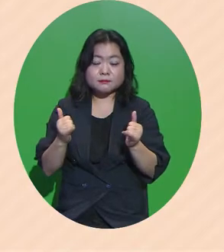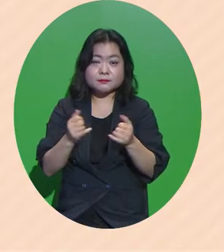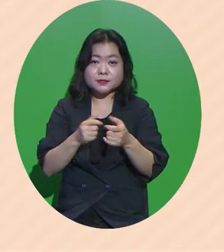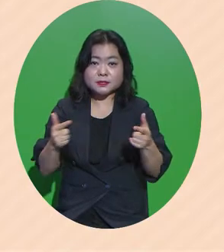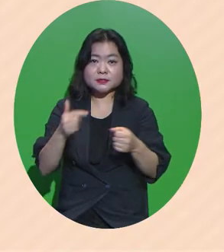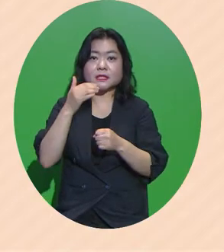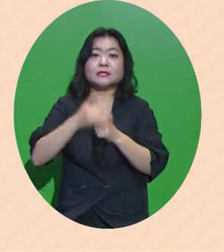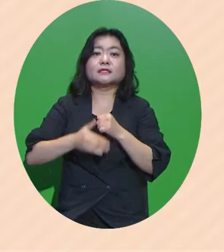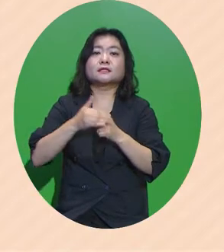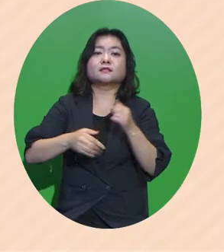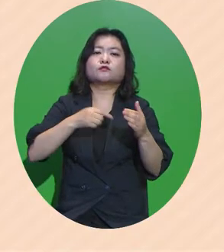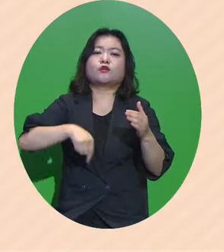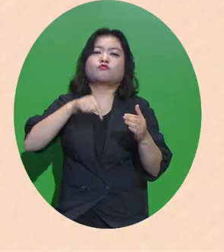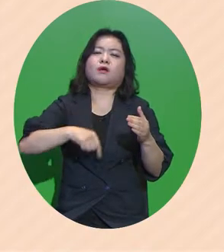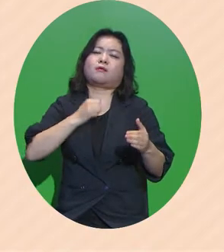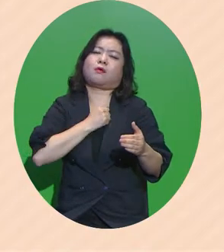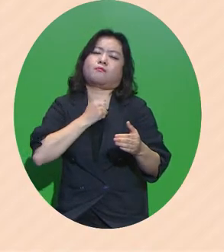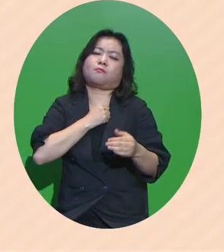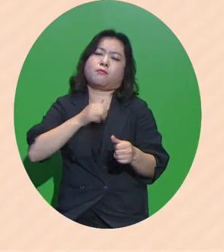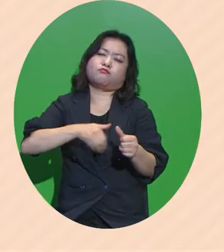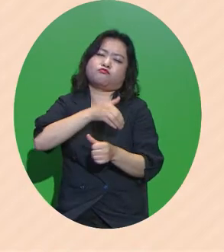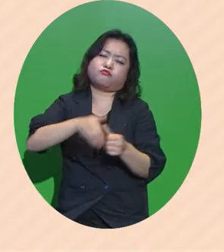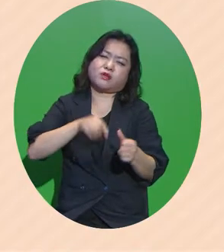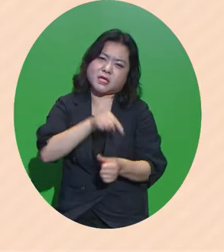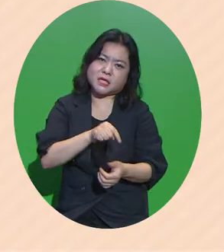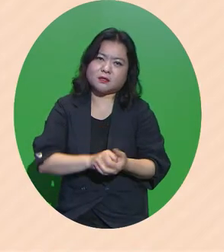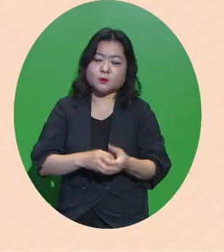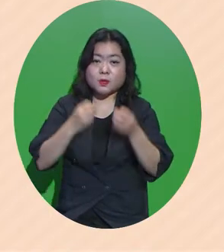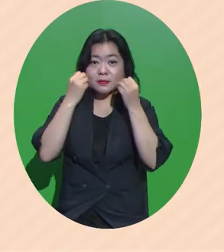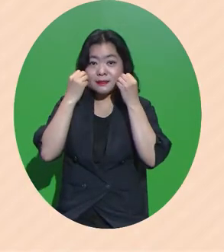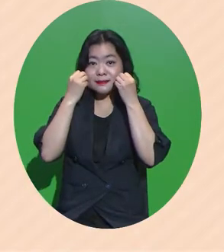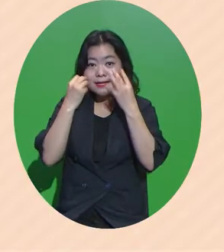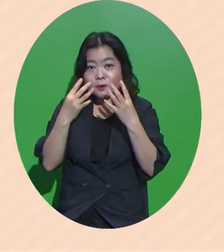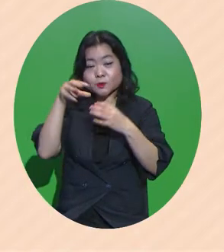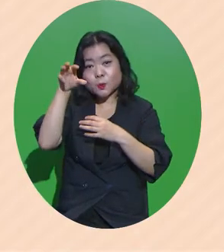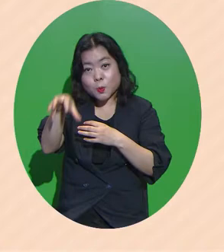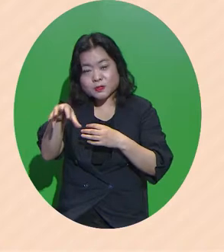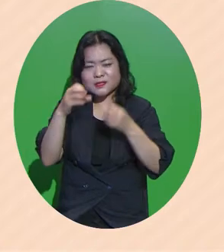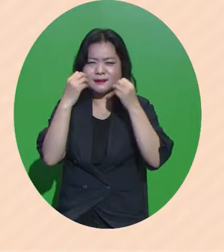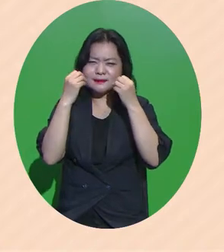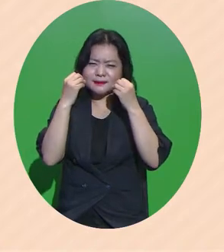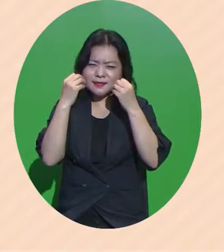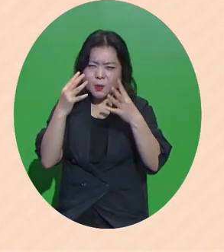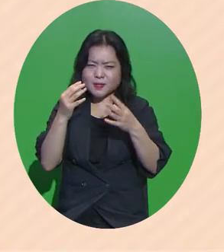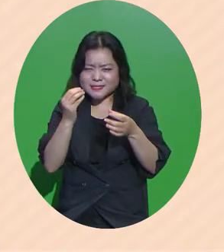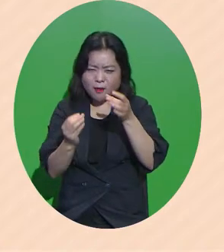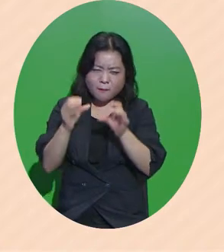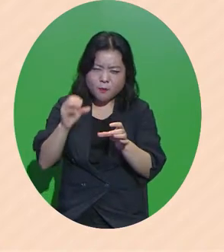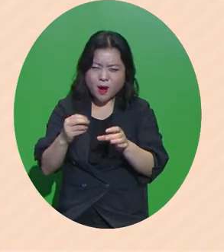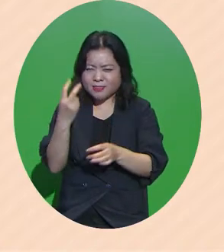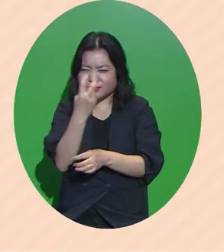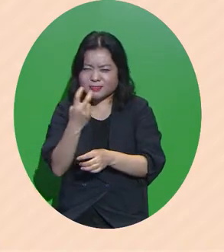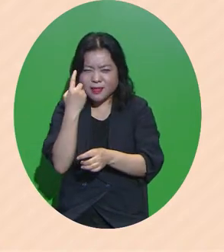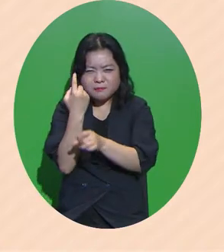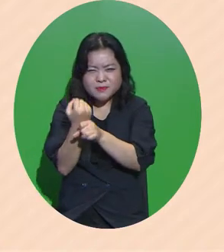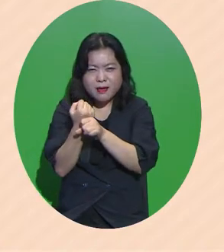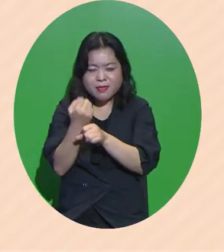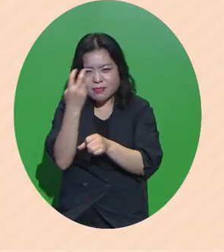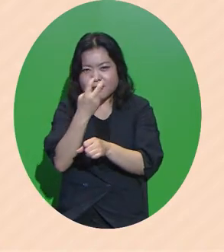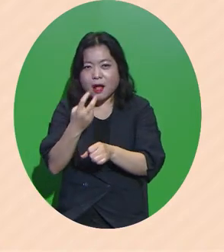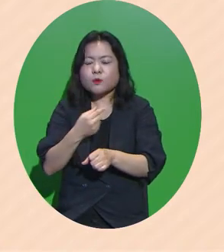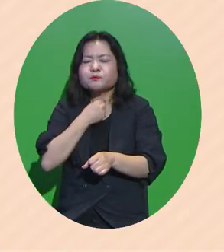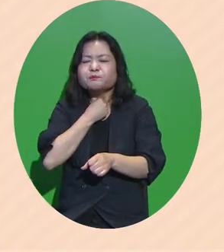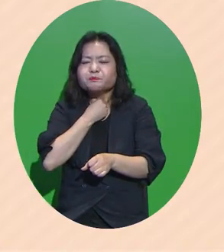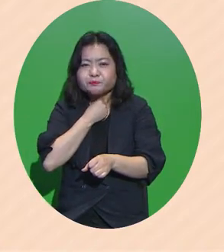대구의 답답한 분위기 그리고 새로운 곳에서 새로운 실험과 탐색을 하고자 하는